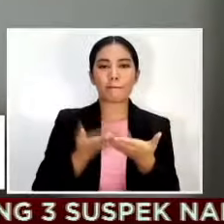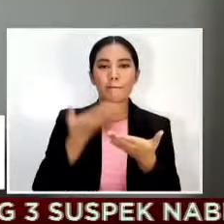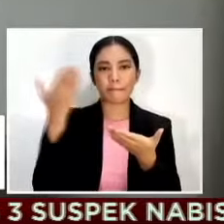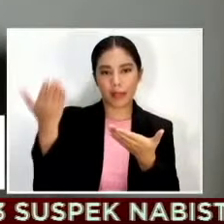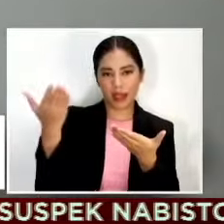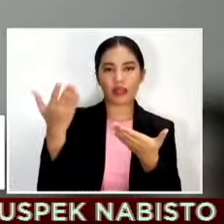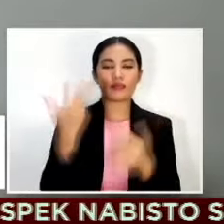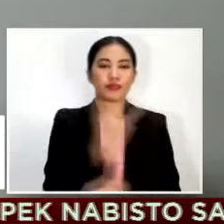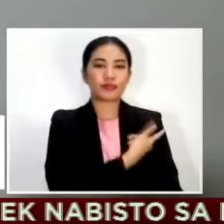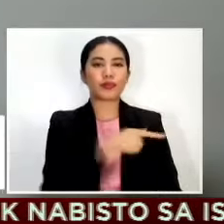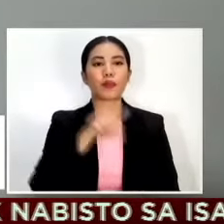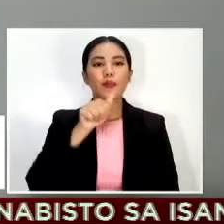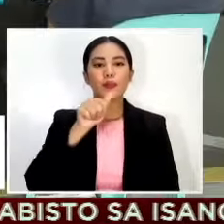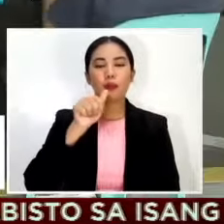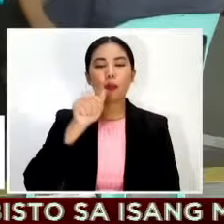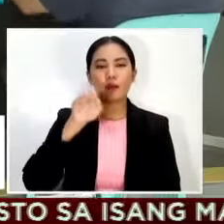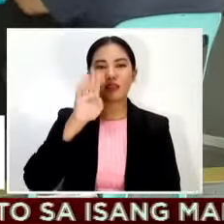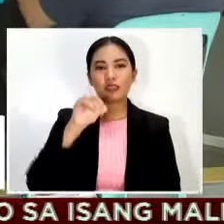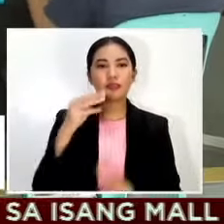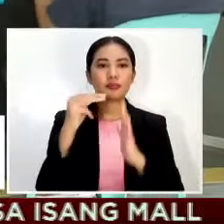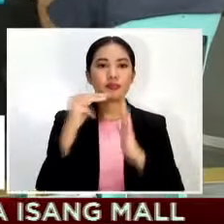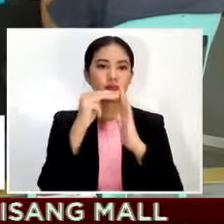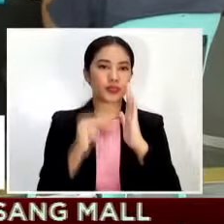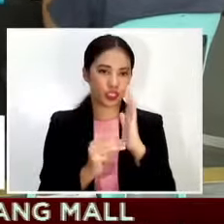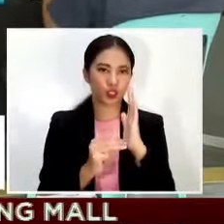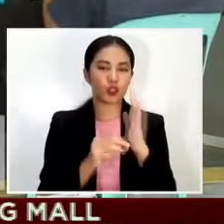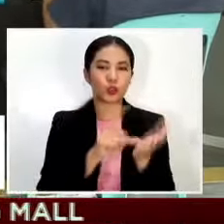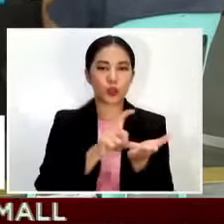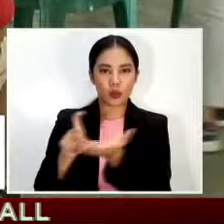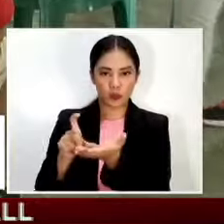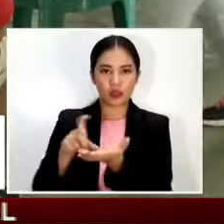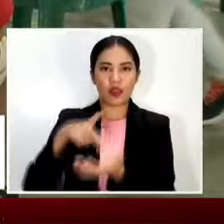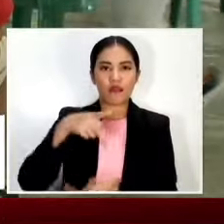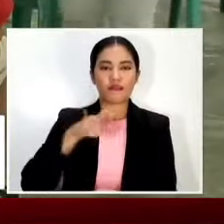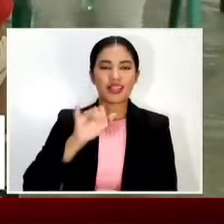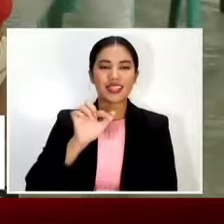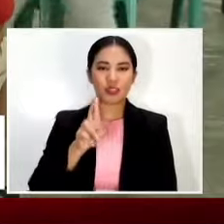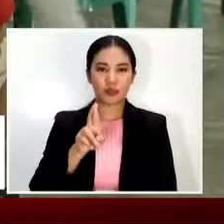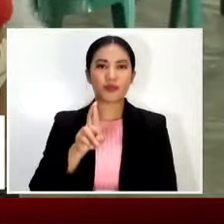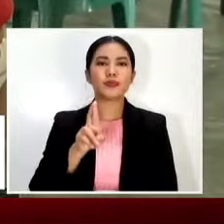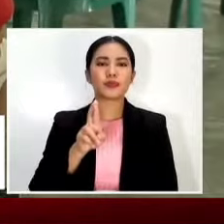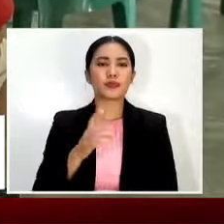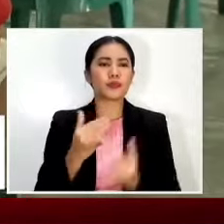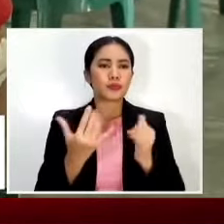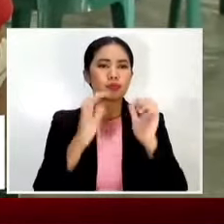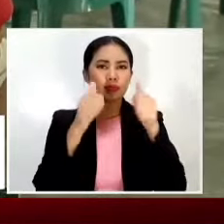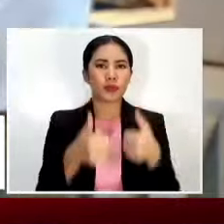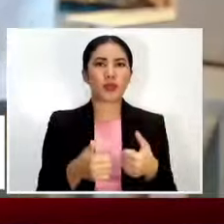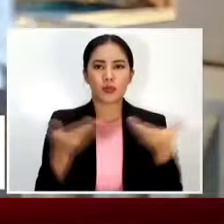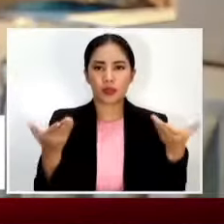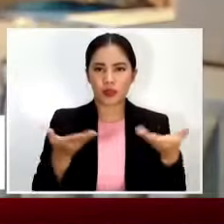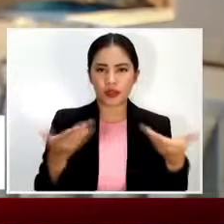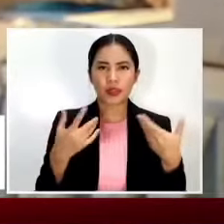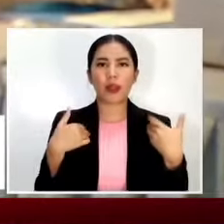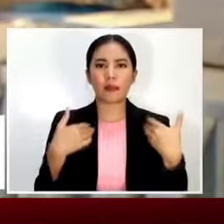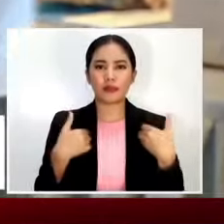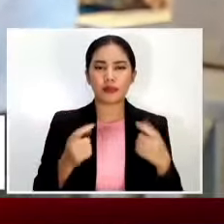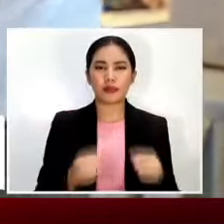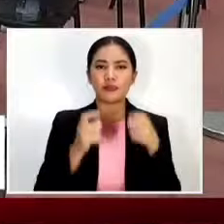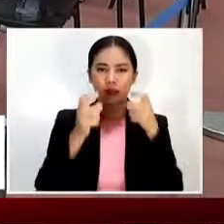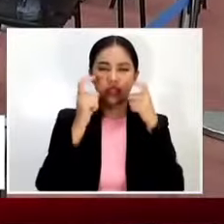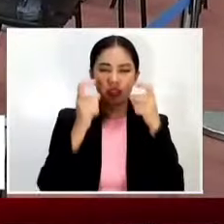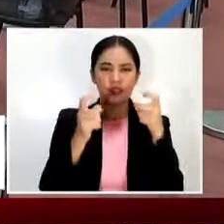Pfizer COVID vaccine doses Ang hamon ngayon pabilisin ang pagbabakuna sa Metro Manila na centro ng COVID